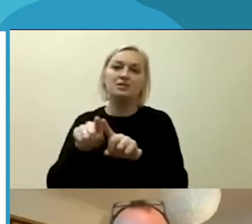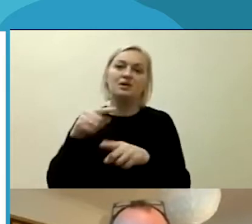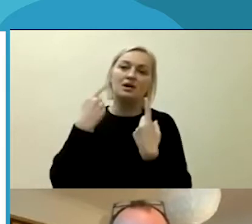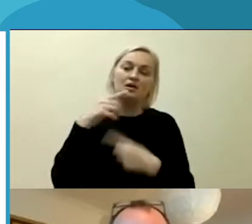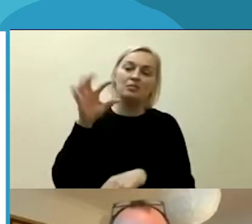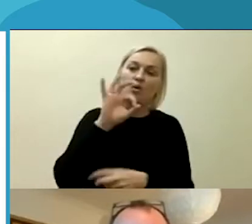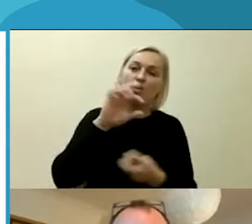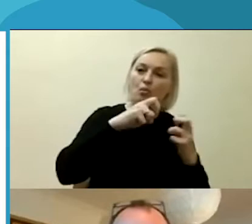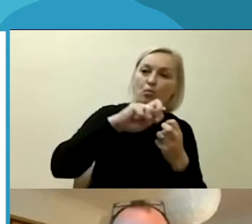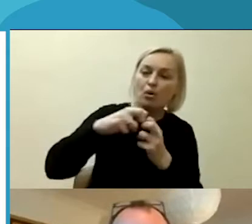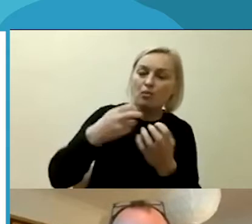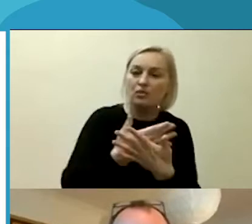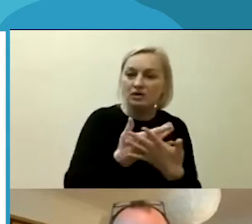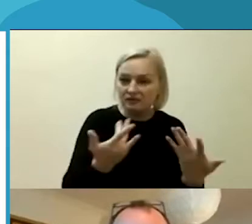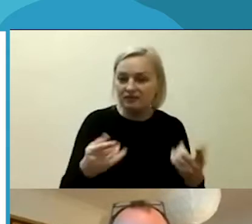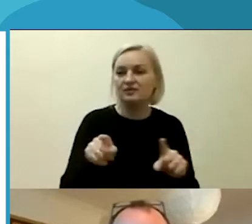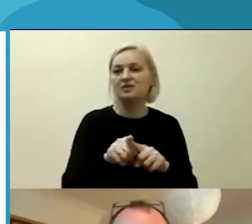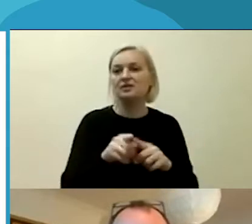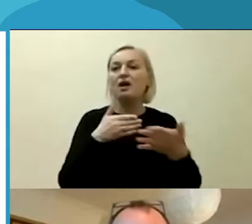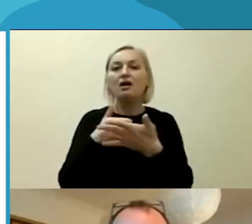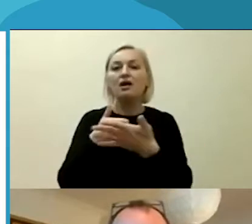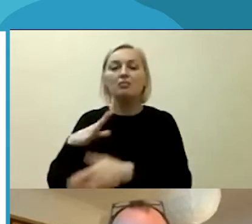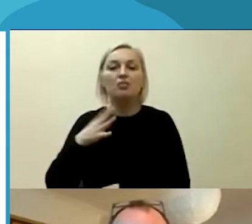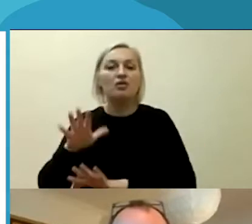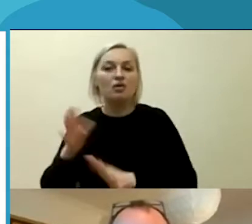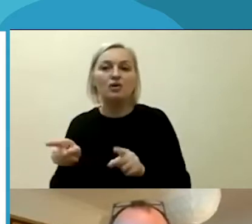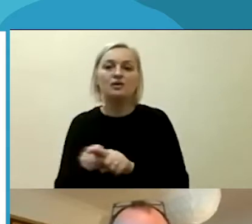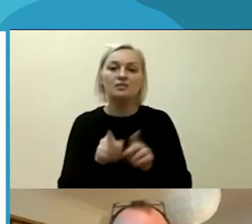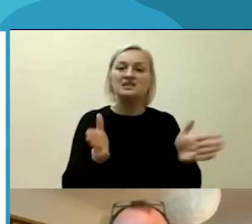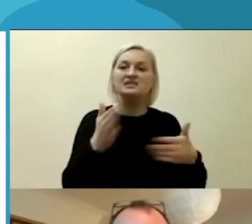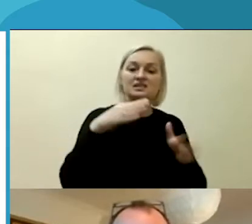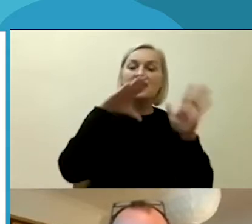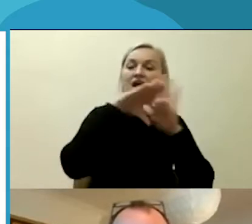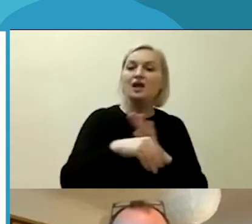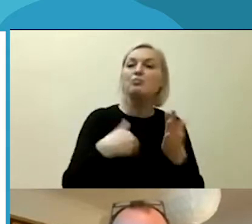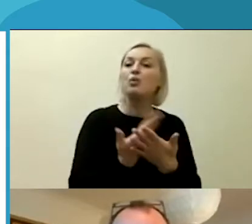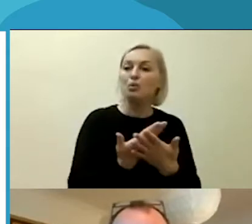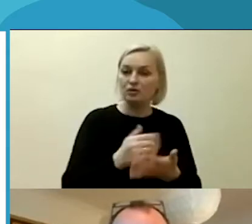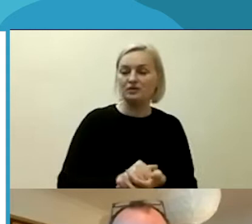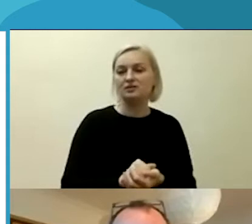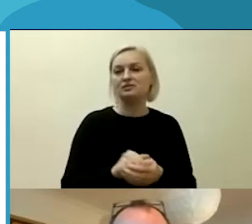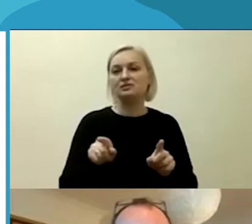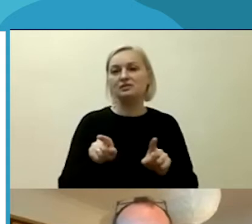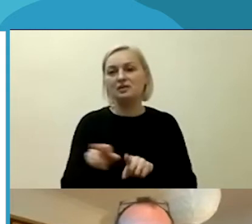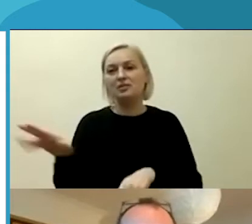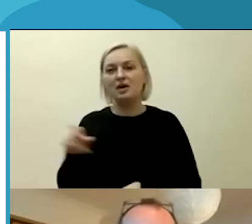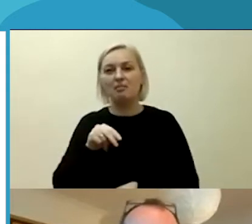tam tikrus apribojimus, kuomet mums reikėjo tokią platformą įkurti. Taip pat kalbėsiu apie strateginius partnerius, alijansus.